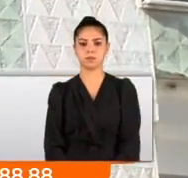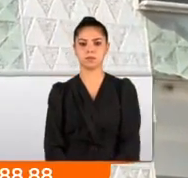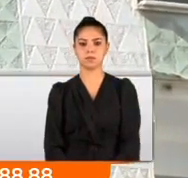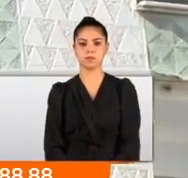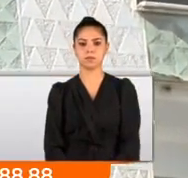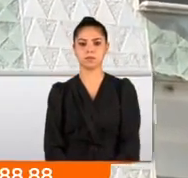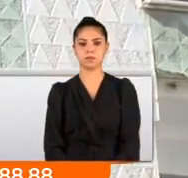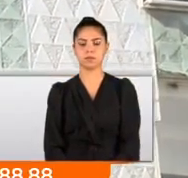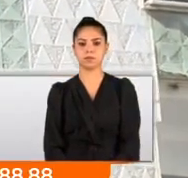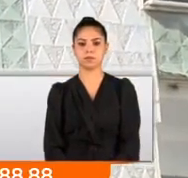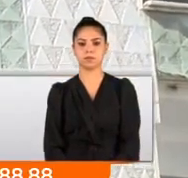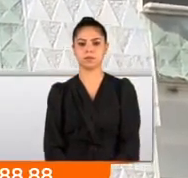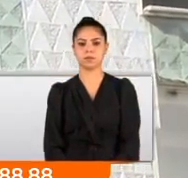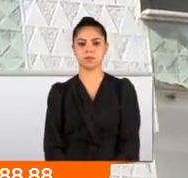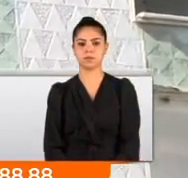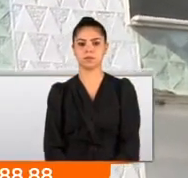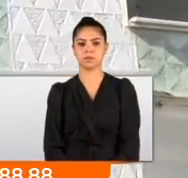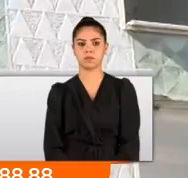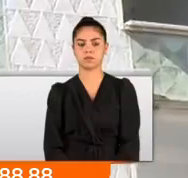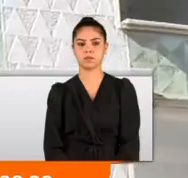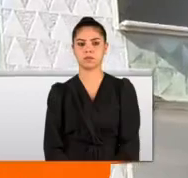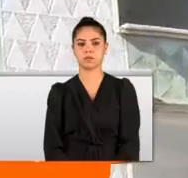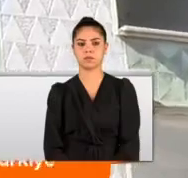Tinerji yapma ya. Ben ne yeterliyim ya.